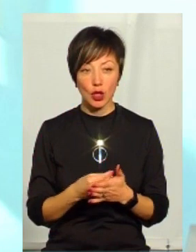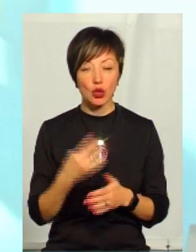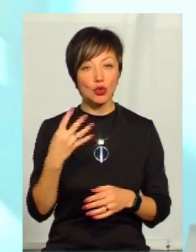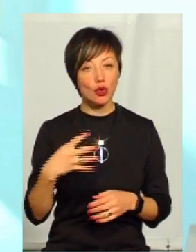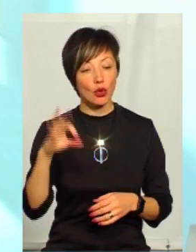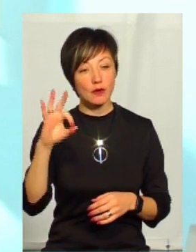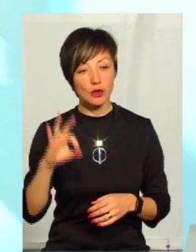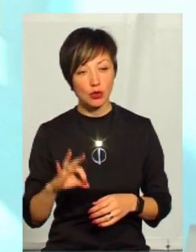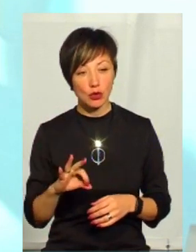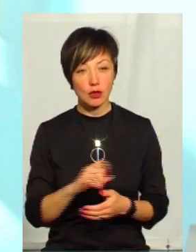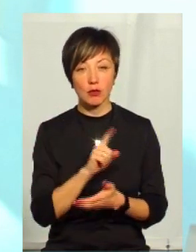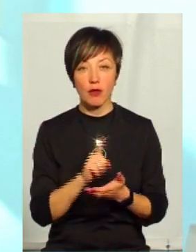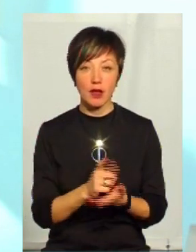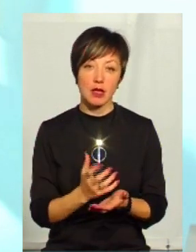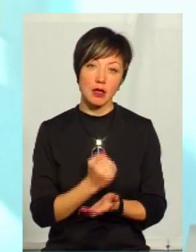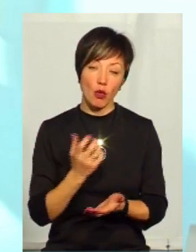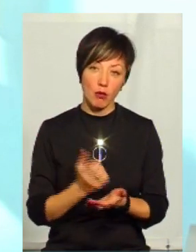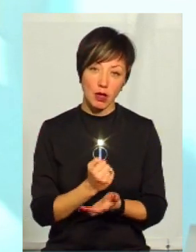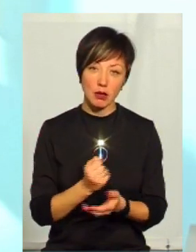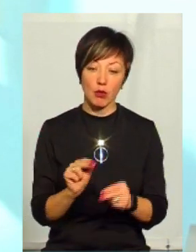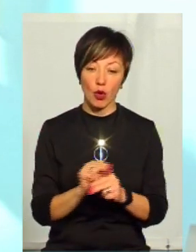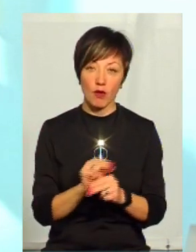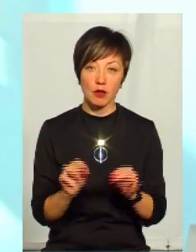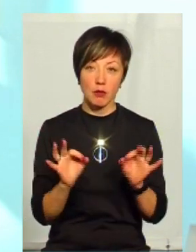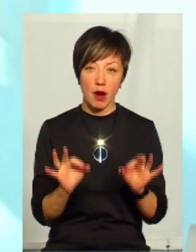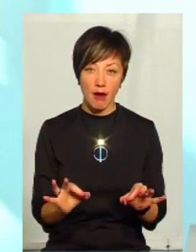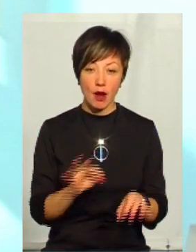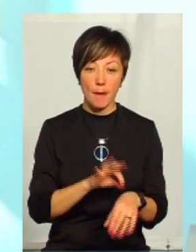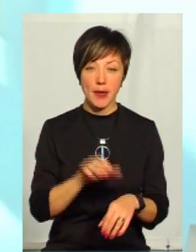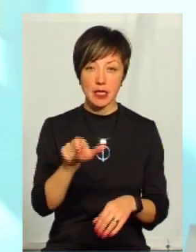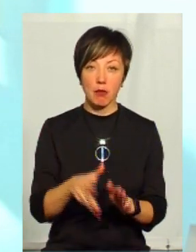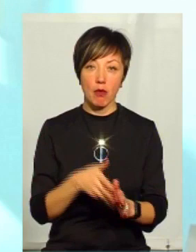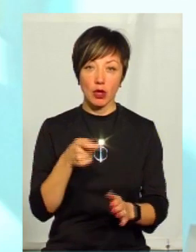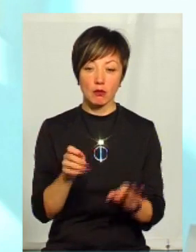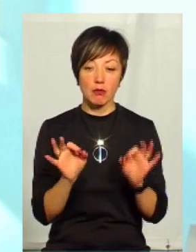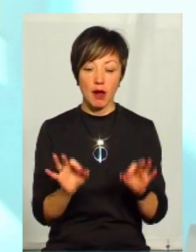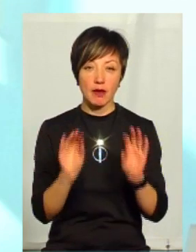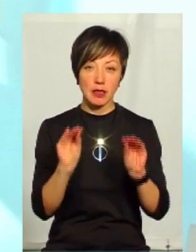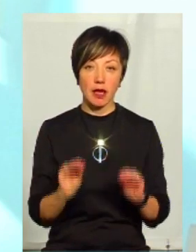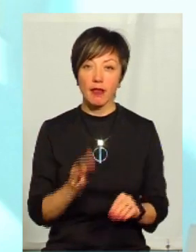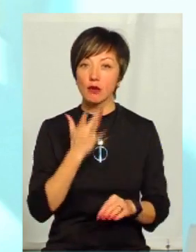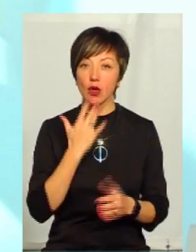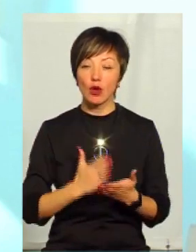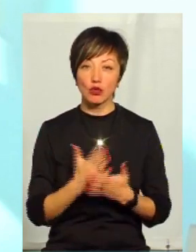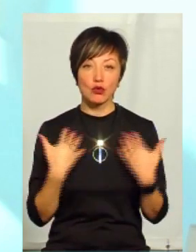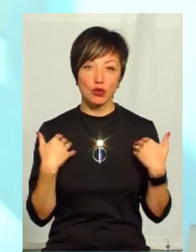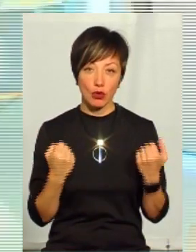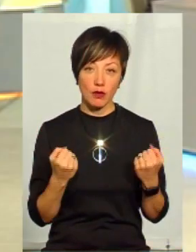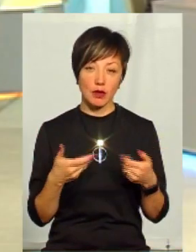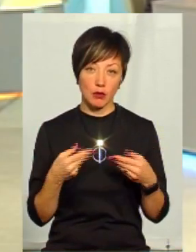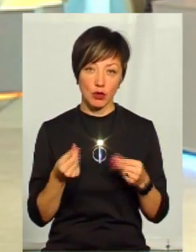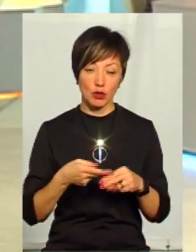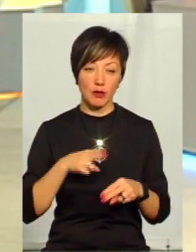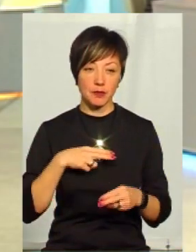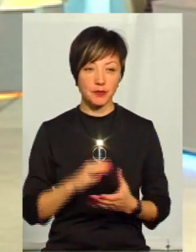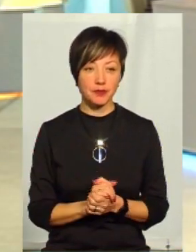40% ми повинні заробити, пролікувавши правильно пацієнта, подавши правильно дані в Національній службі здоров'я, і нам